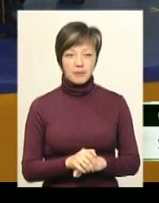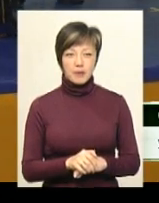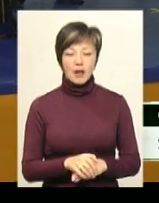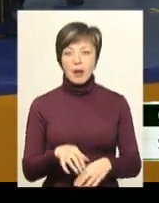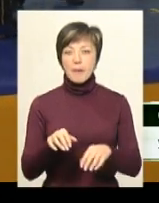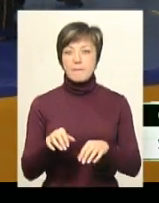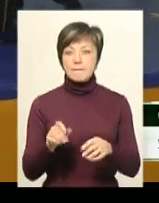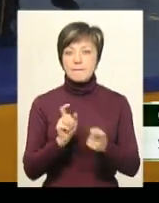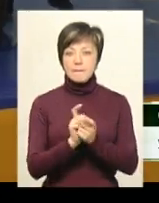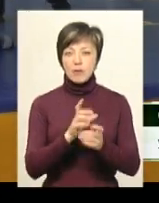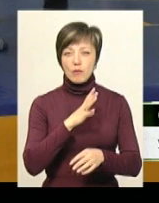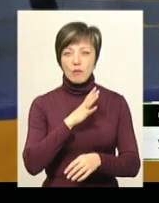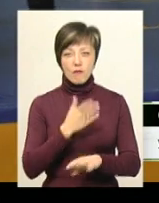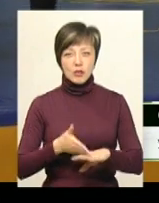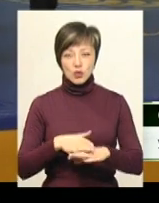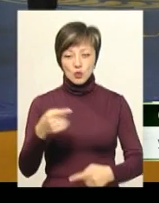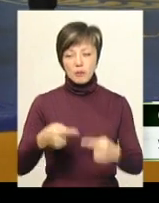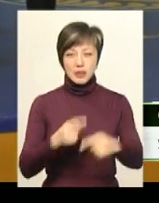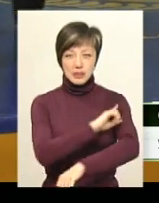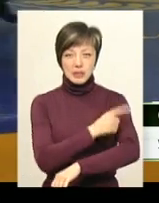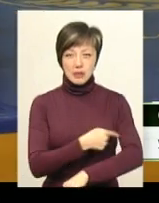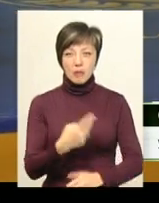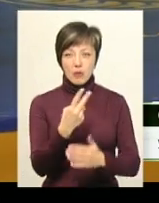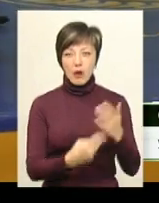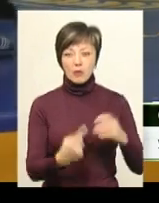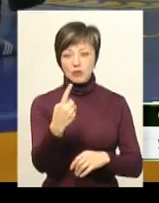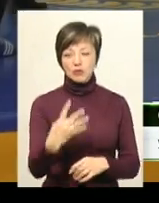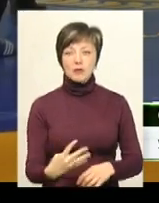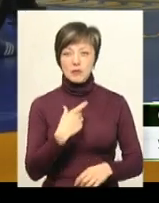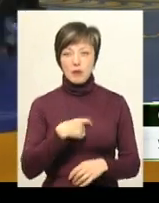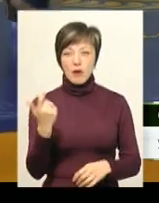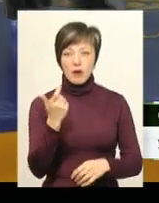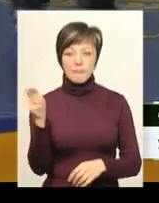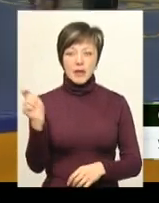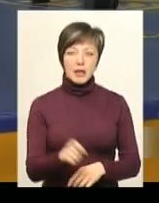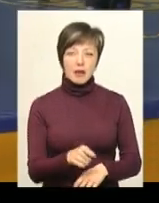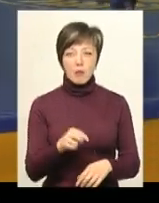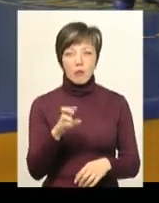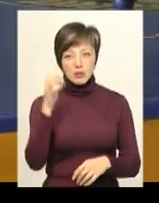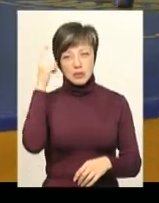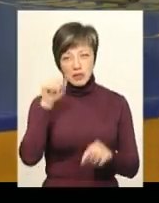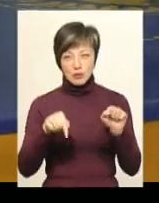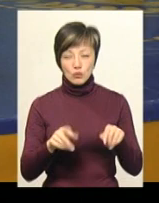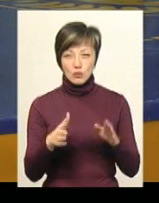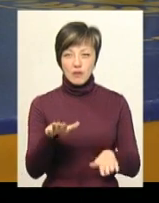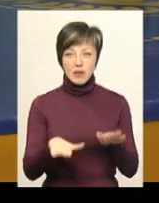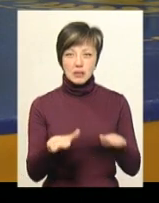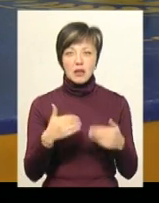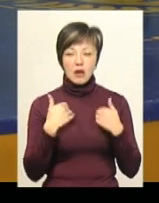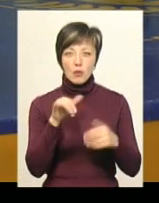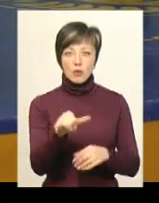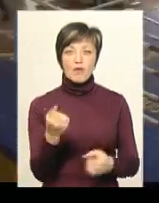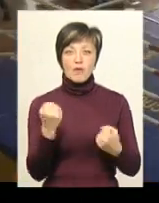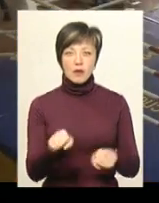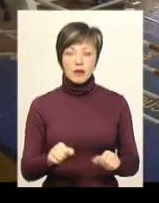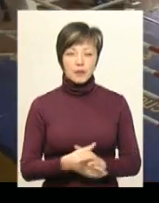Бій був важкий, суперник сильний. Я йому пограв в одній четвертій вересні в себе в Харкові. Тому приїхав сюди, бо знав, що він тут буде в цій вазі. І я в нього виграв.